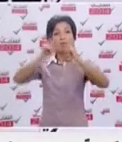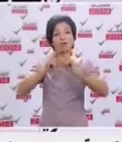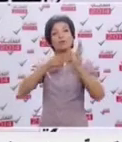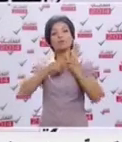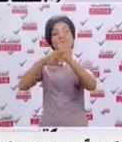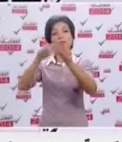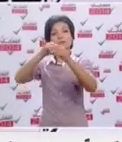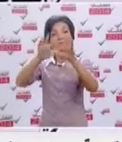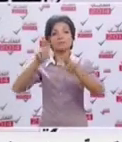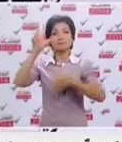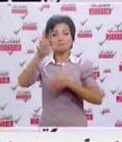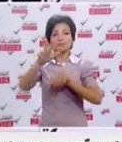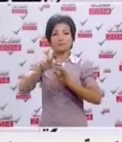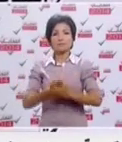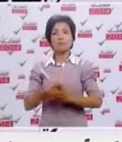نتقدمه